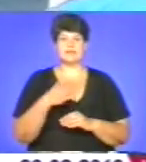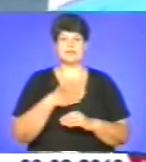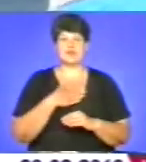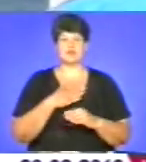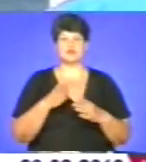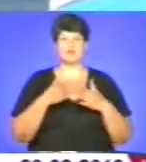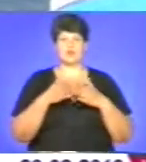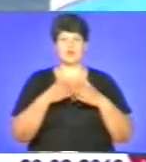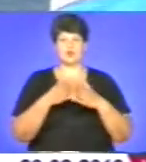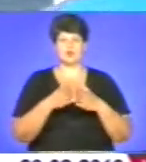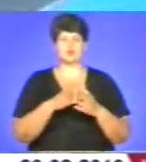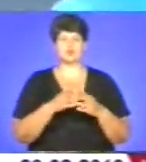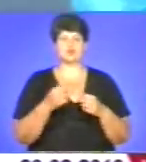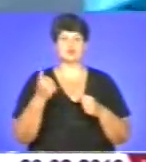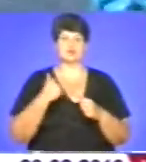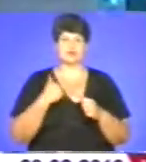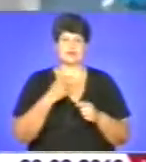Збройних сил України.